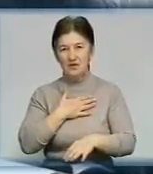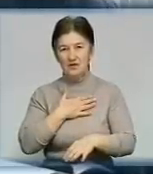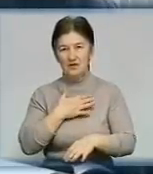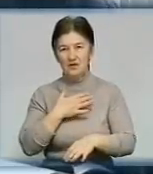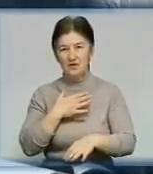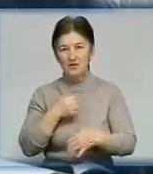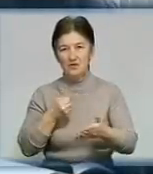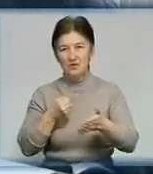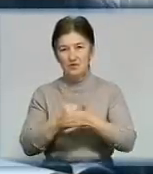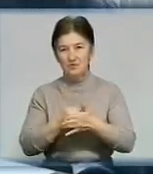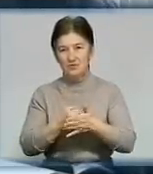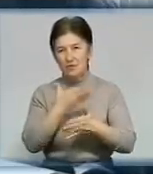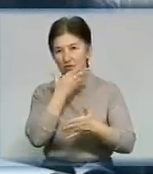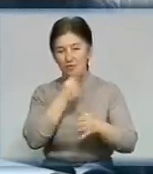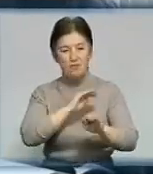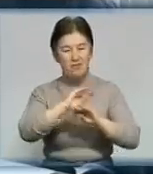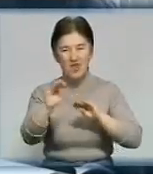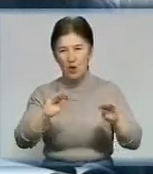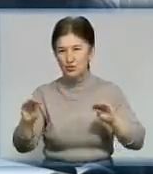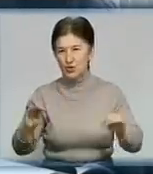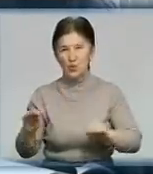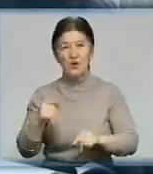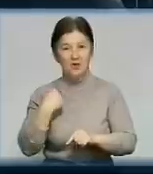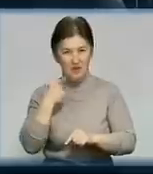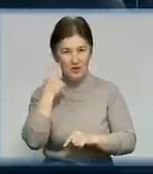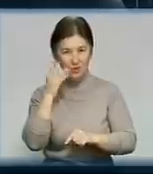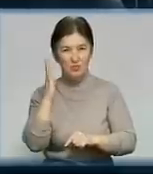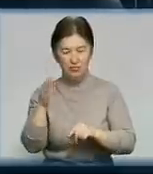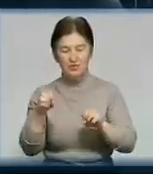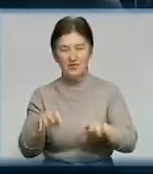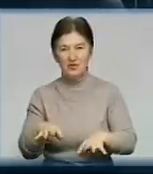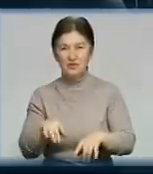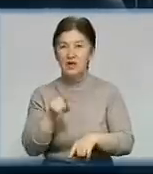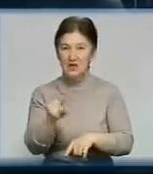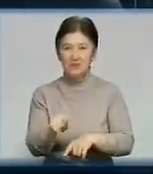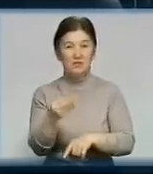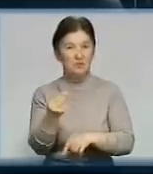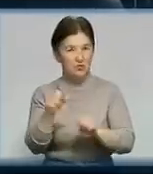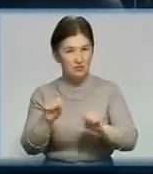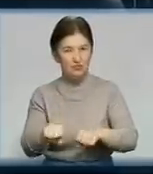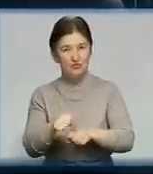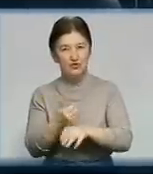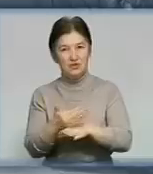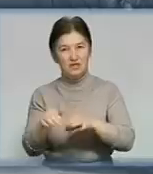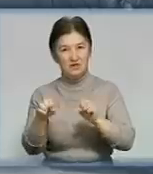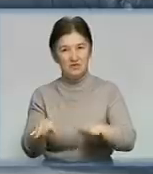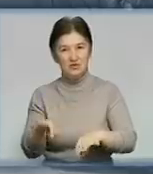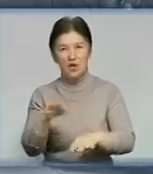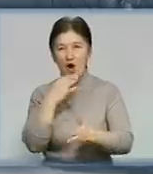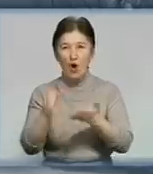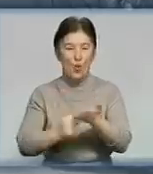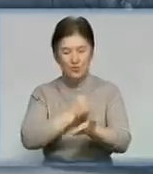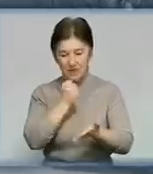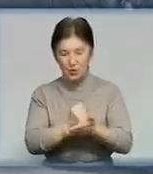а по благоустрою, я думаю, що ми ці питання будемо вирішувати. Хоча визнає, ці кошти могли б вирішити давнішню проблему із узаконенням